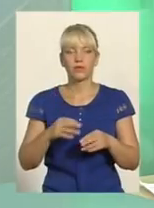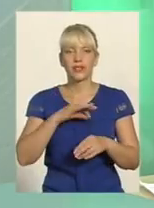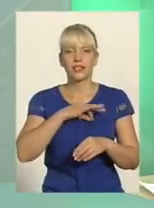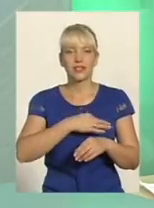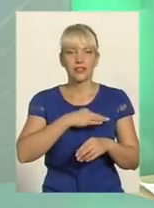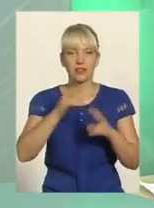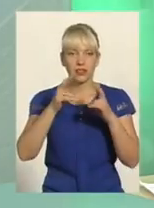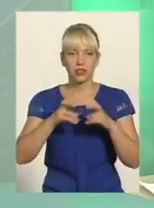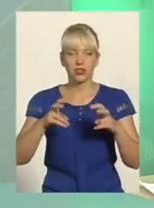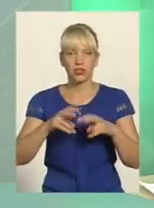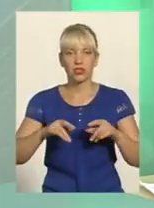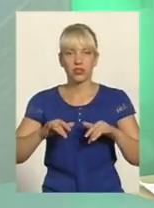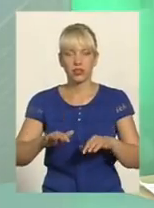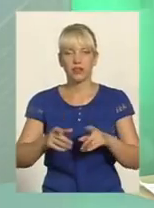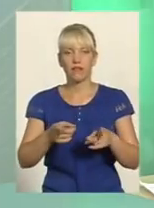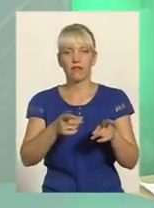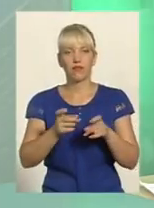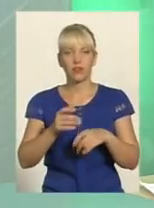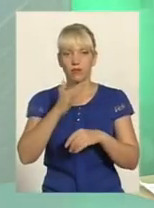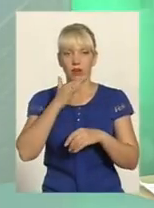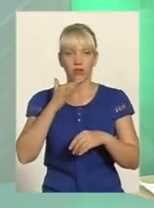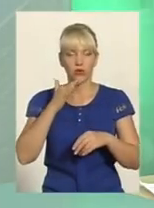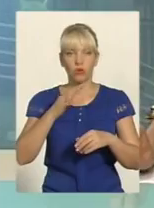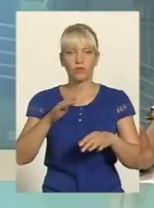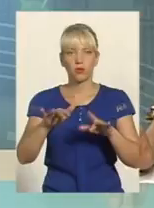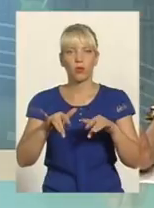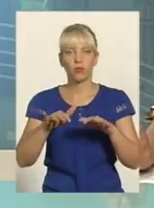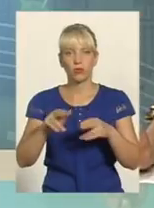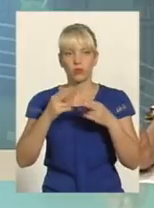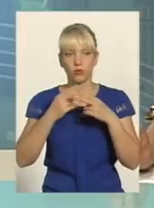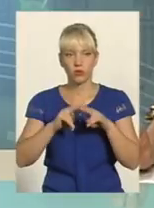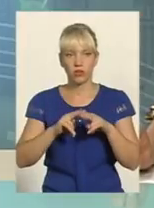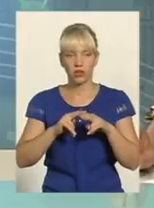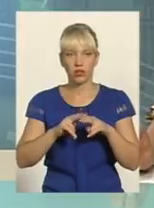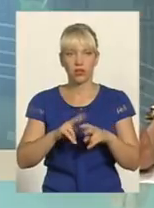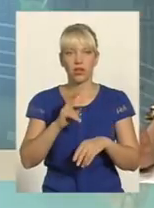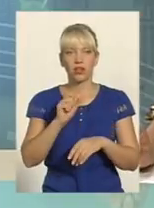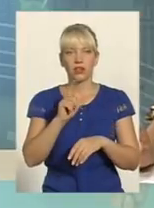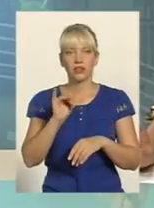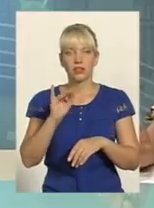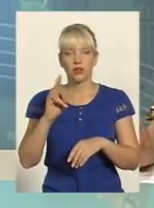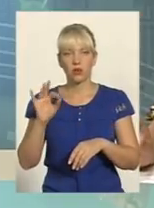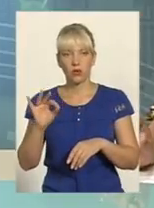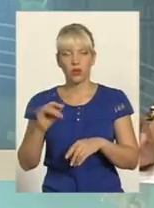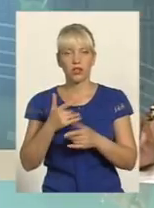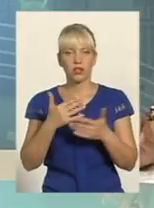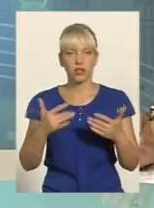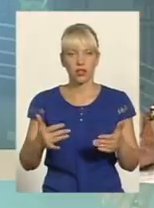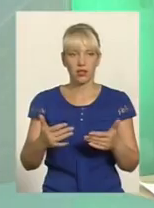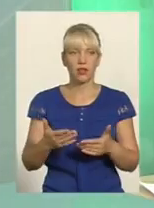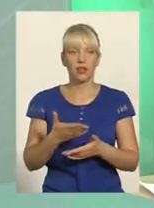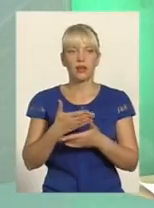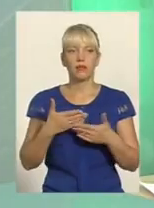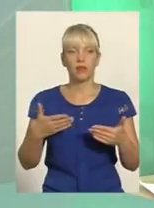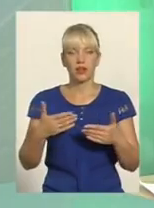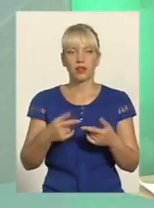області Вилучено надзвичайно багато комп'ютерної техніки, покерних столів, казино і так далі Ми для себе чітко